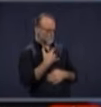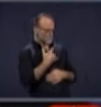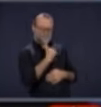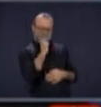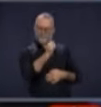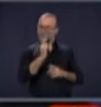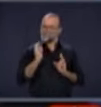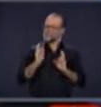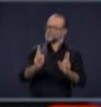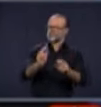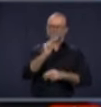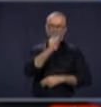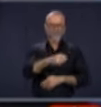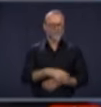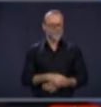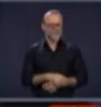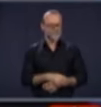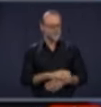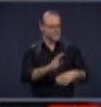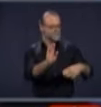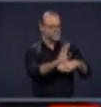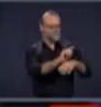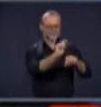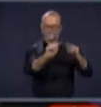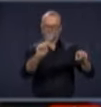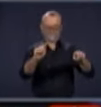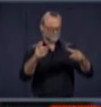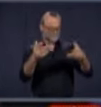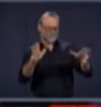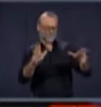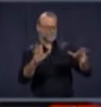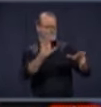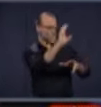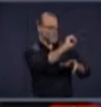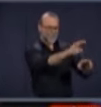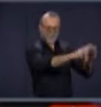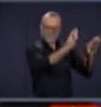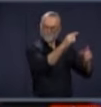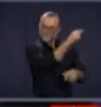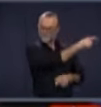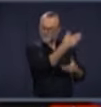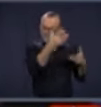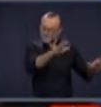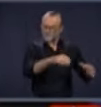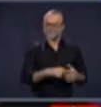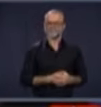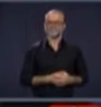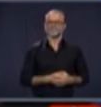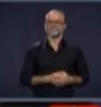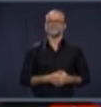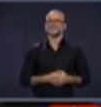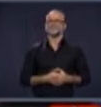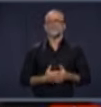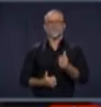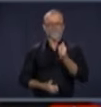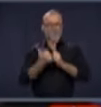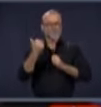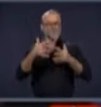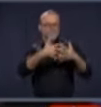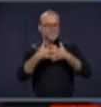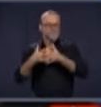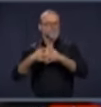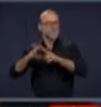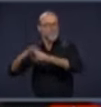les commerces? Non, je ne pense pas que nous nous précipitons. Les commerces de détail sont déjà ouverts en